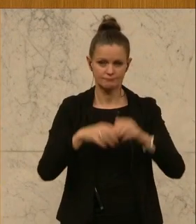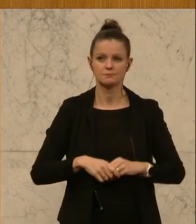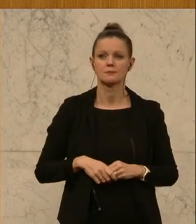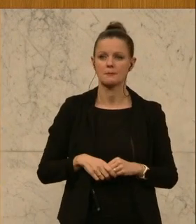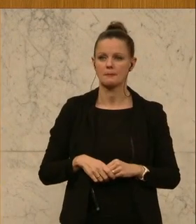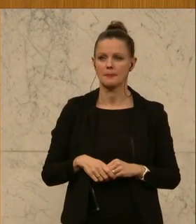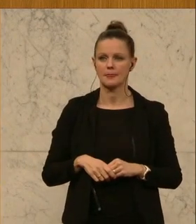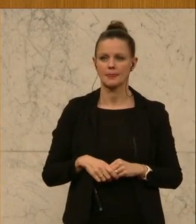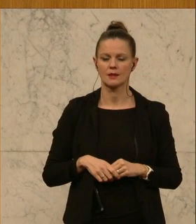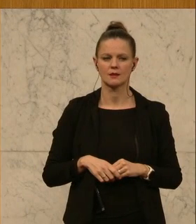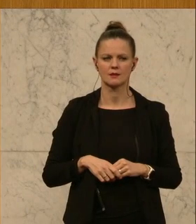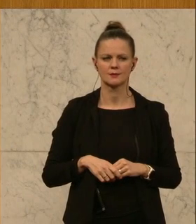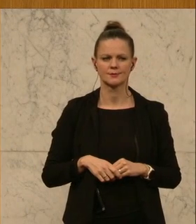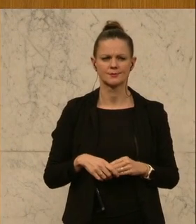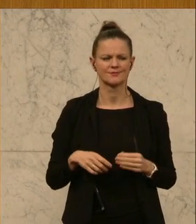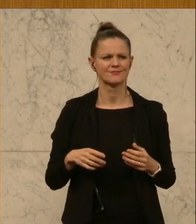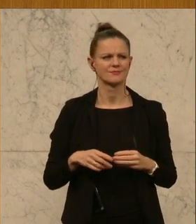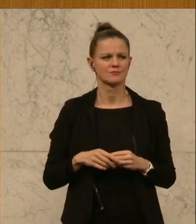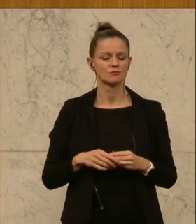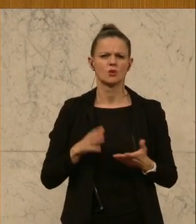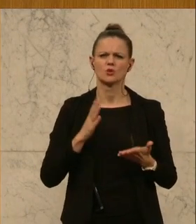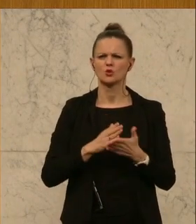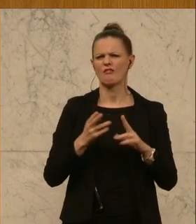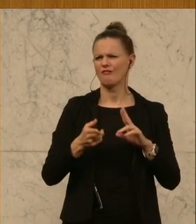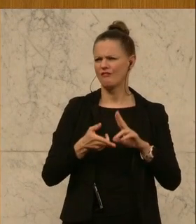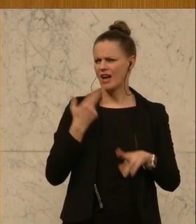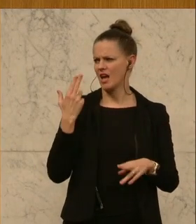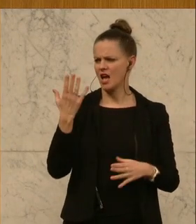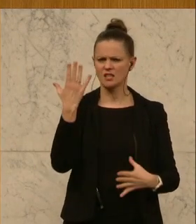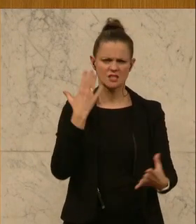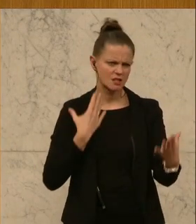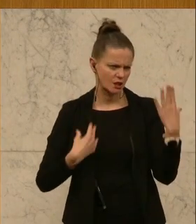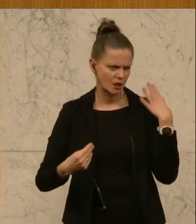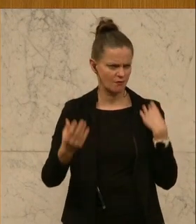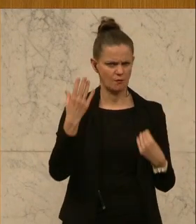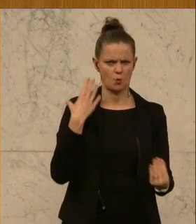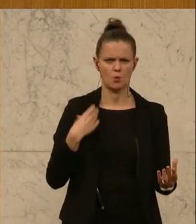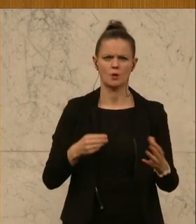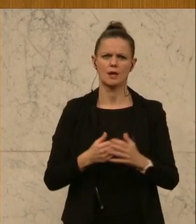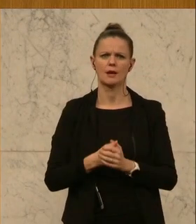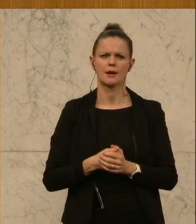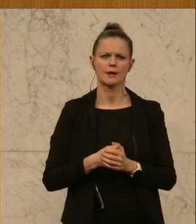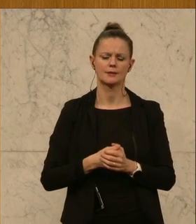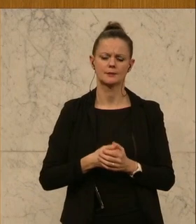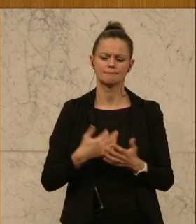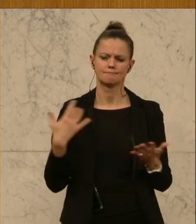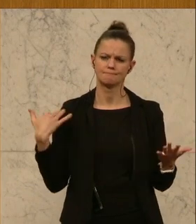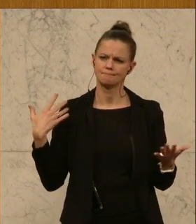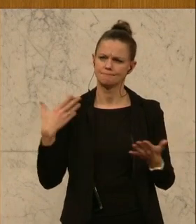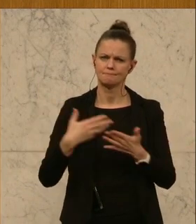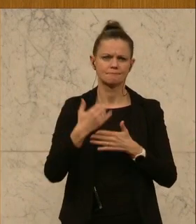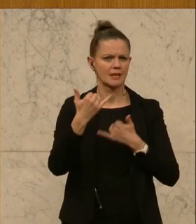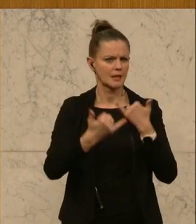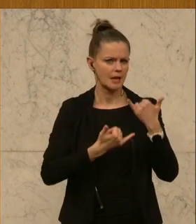Man ist es ja schon fast gewohnt, dass in den letzten Jahren